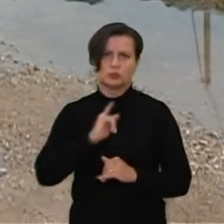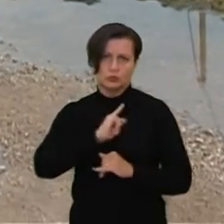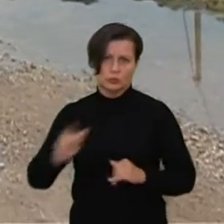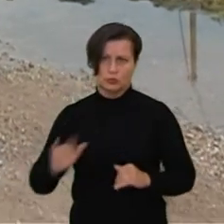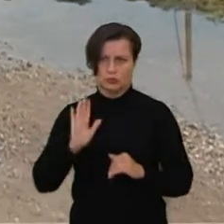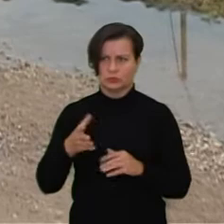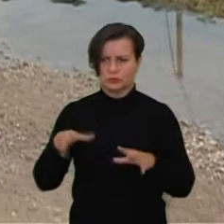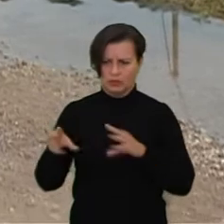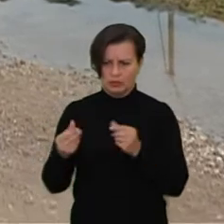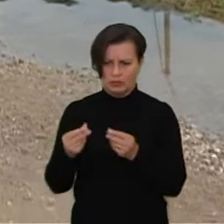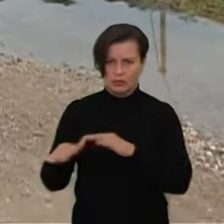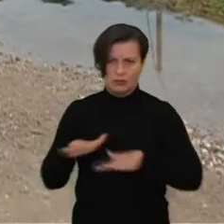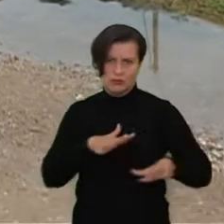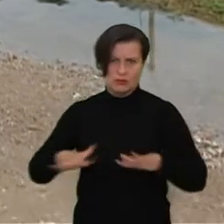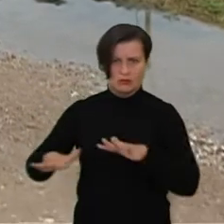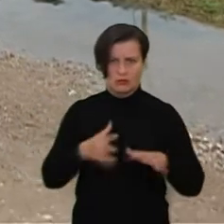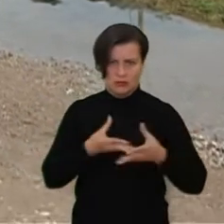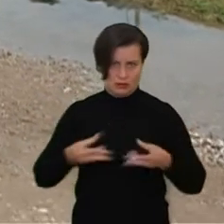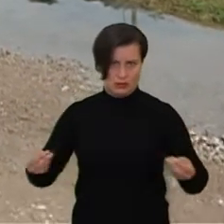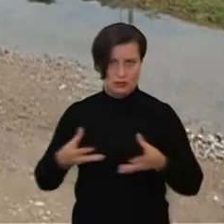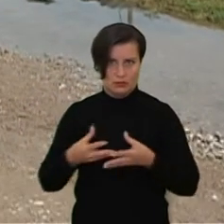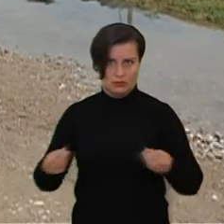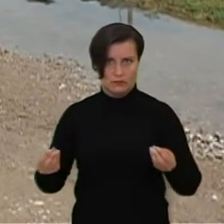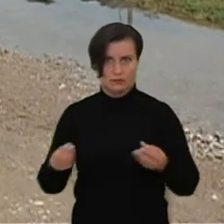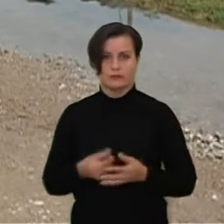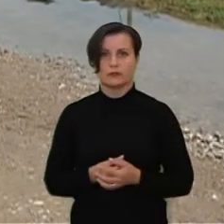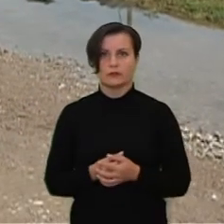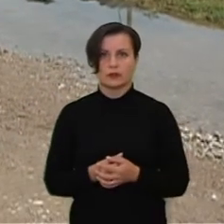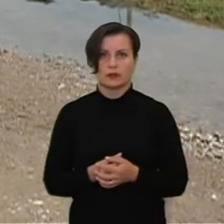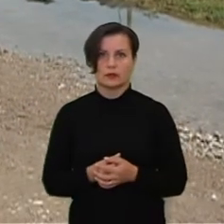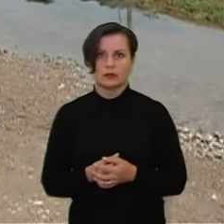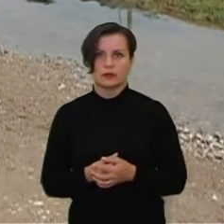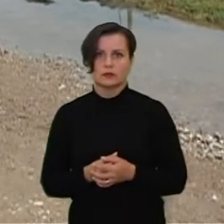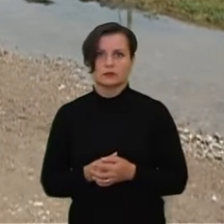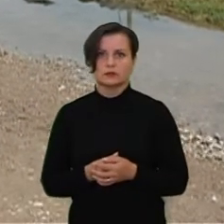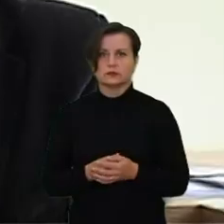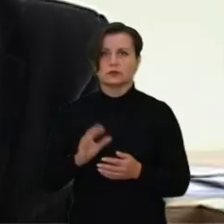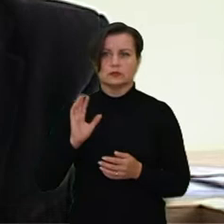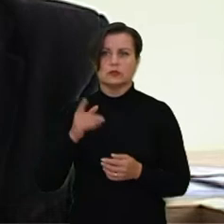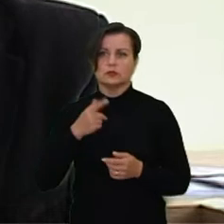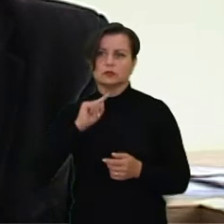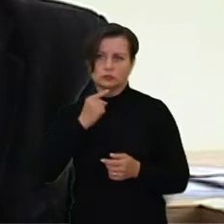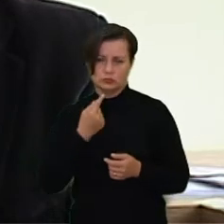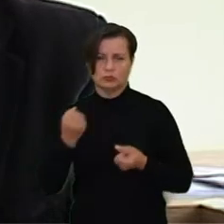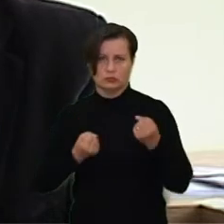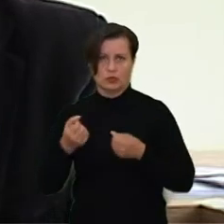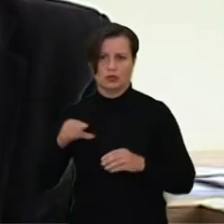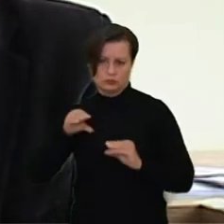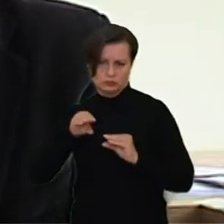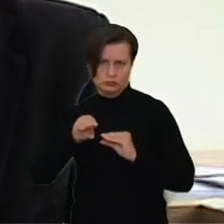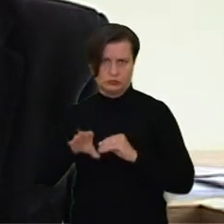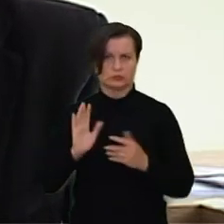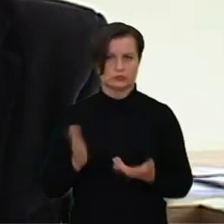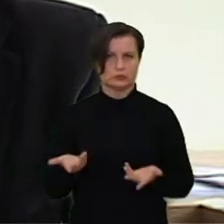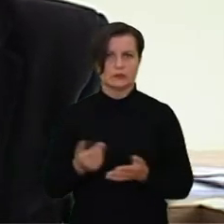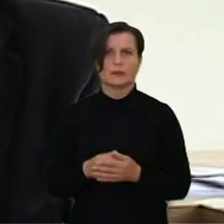dar blogiau. Todėl, kad išjūdintume, nu, tokia turla tiksliau būtų ant žvirkelių ir būtų dar sunkios su mašinam pravažiuoti.